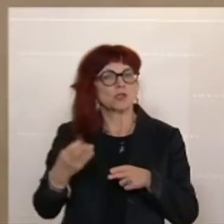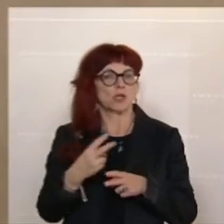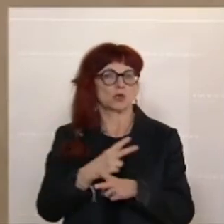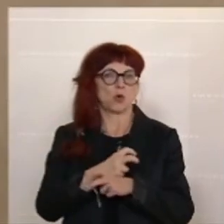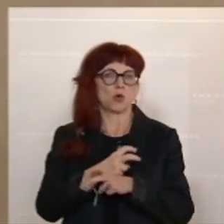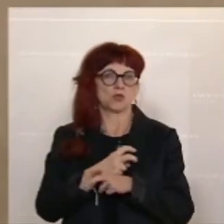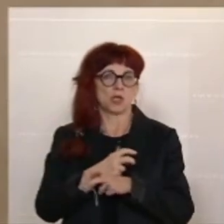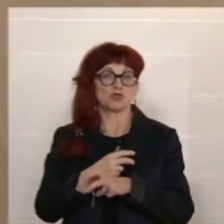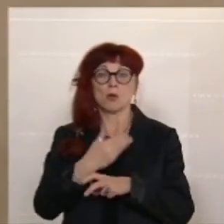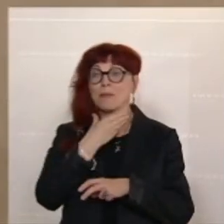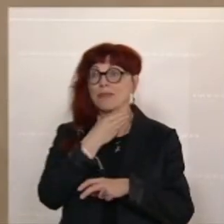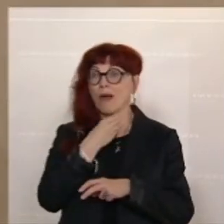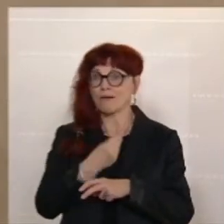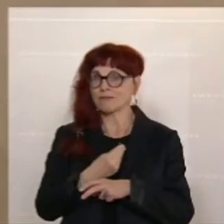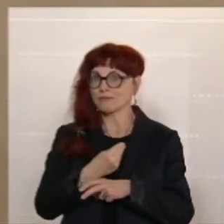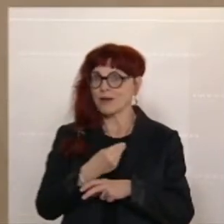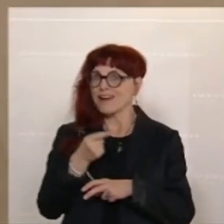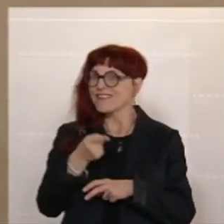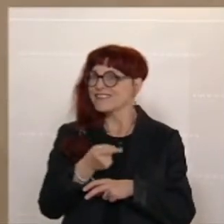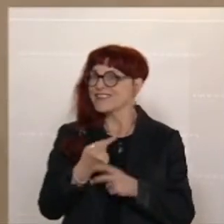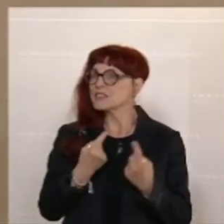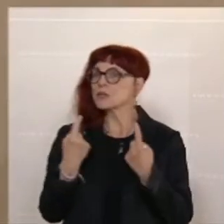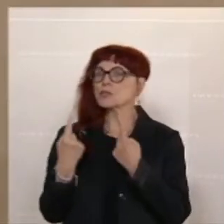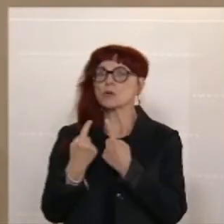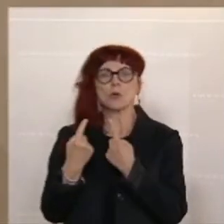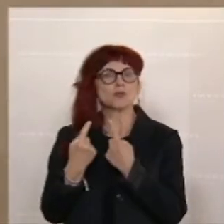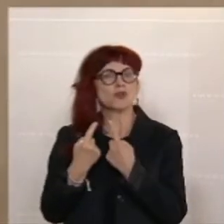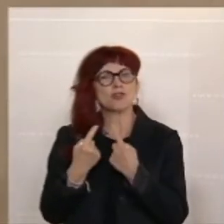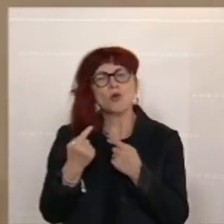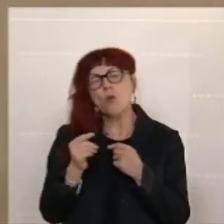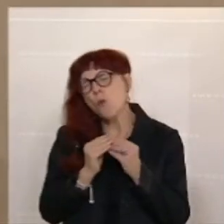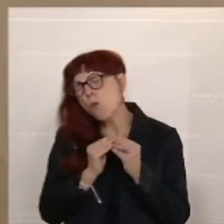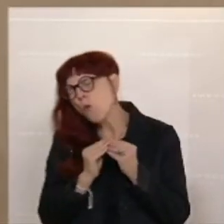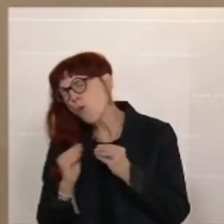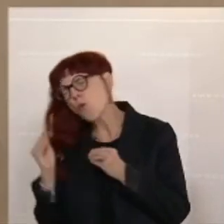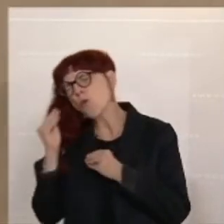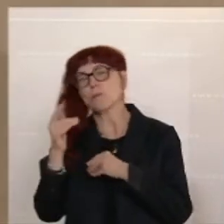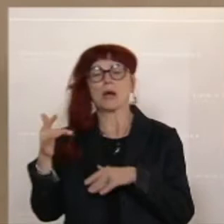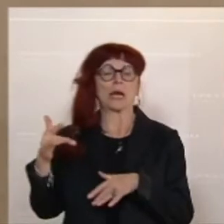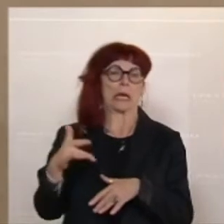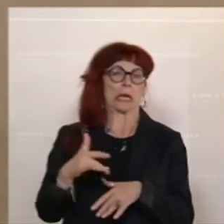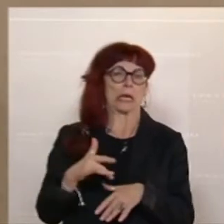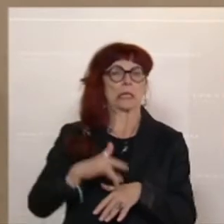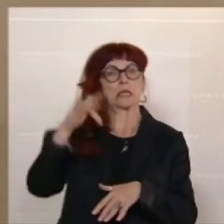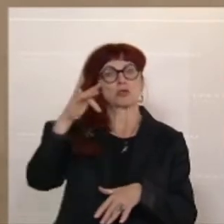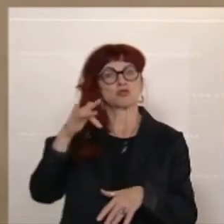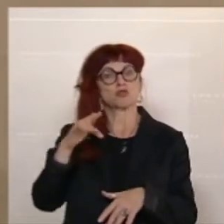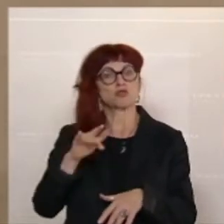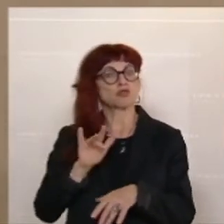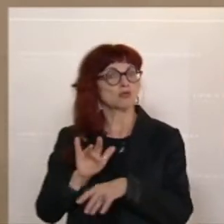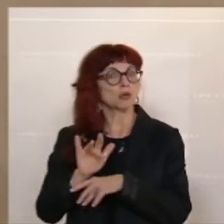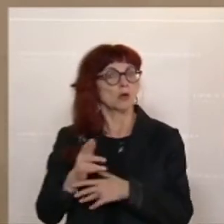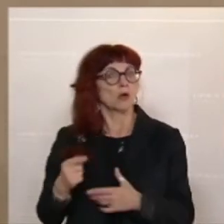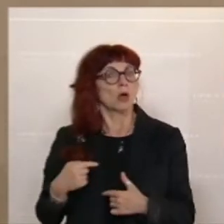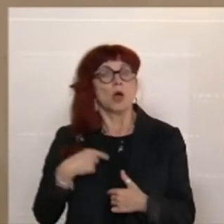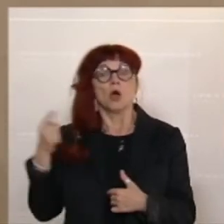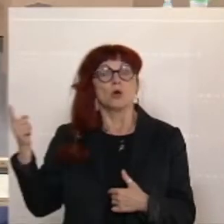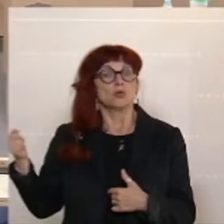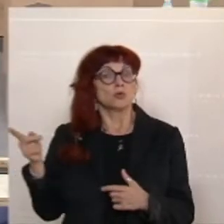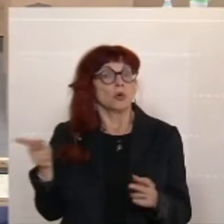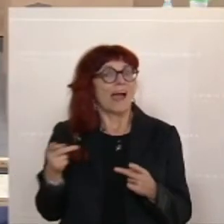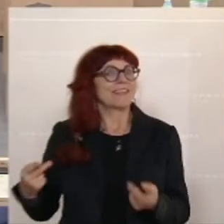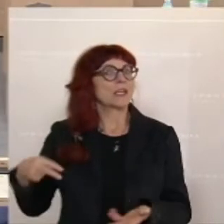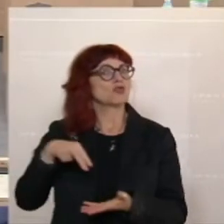überkritisch ist, haben Sie hier nicht sich herzustellen und sagen, ich bin ja kein Gast da. Nein, stimmt,